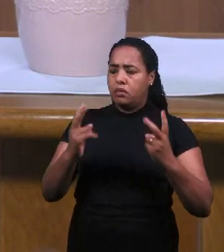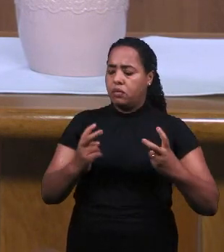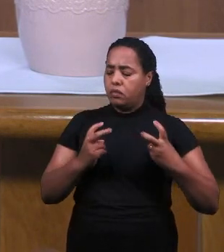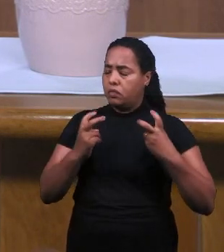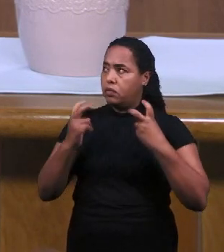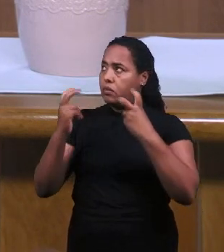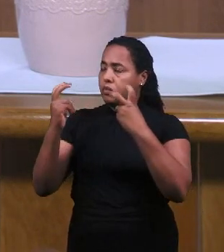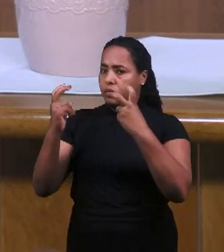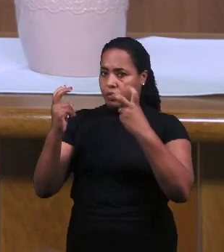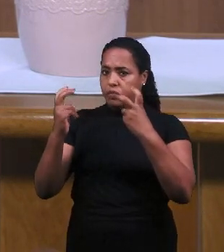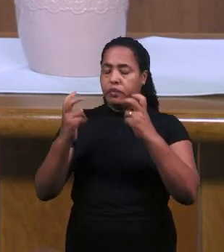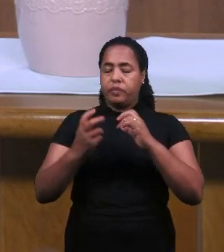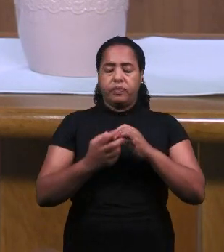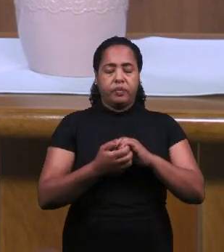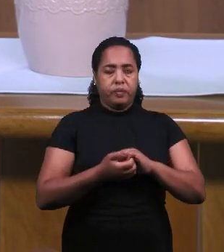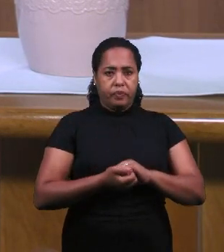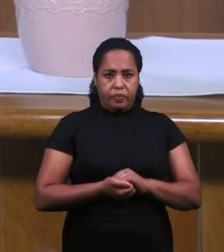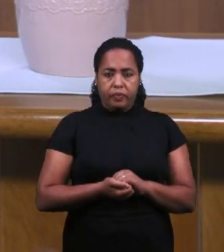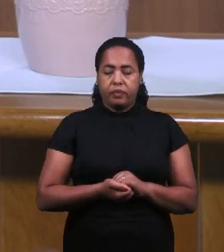воззвать к Богу Нашему.